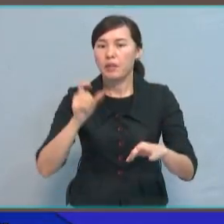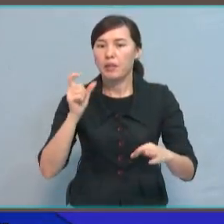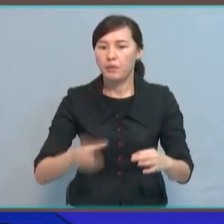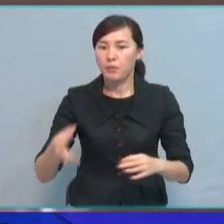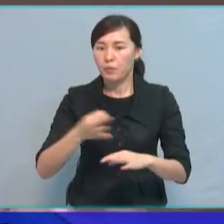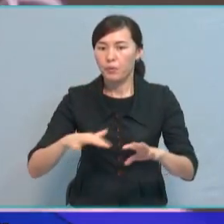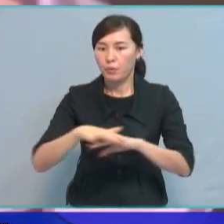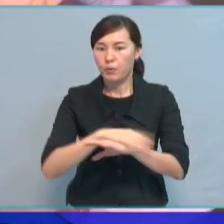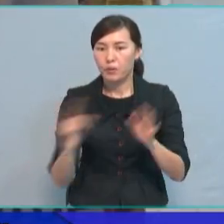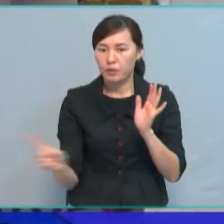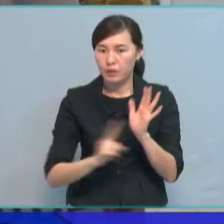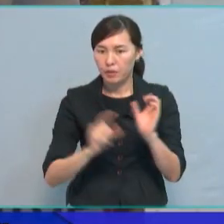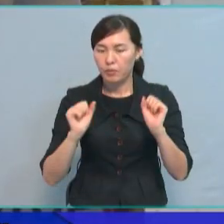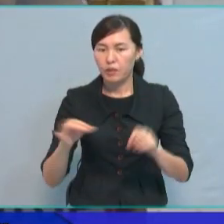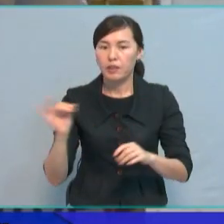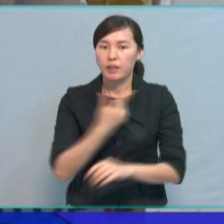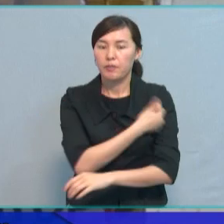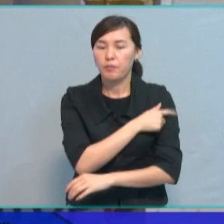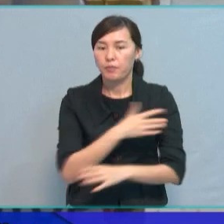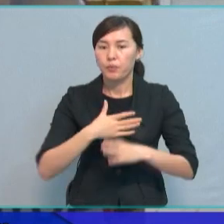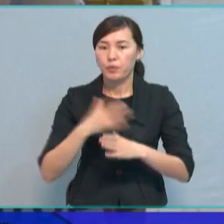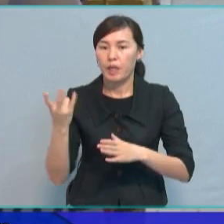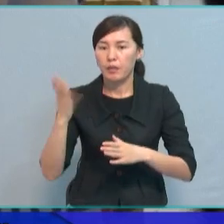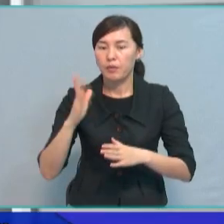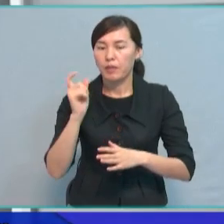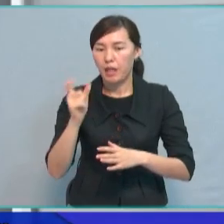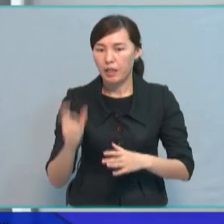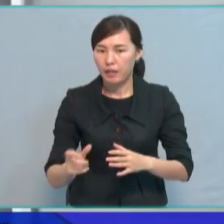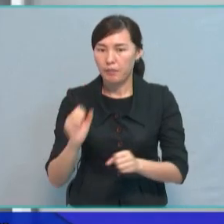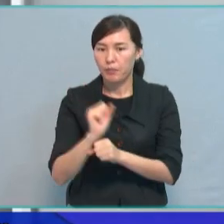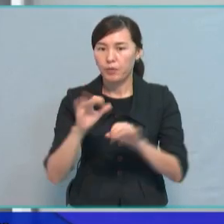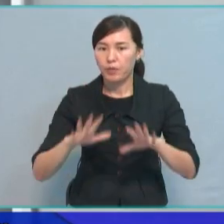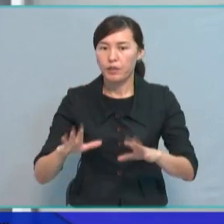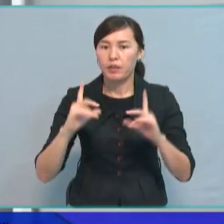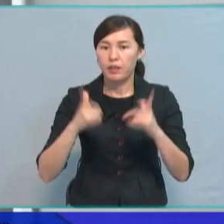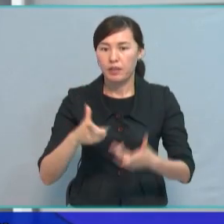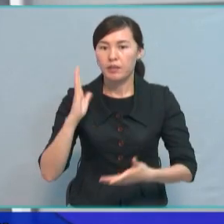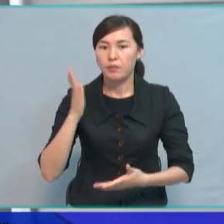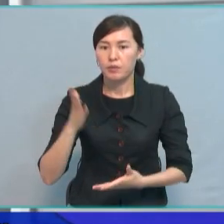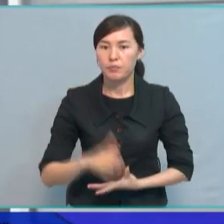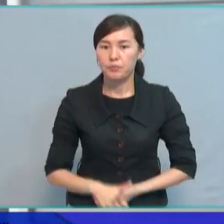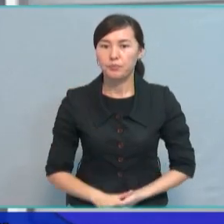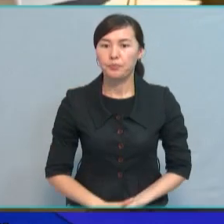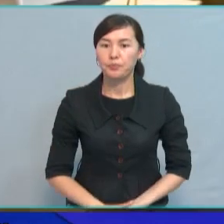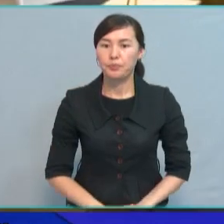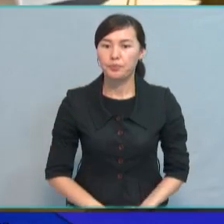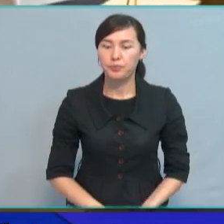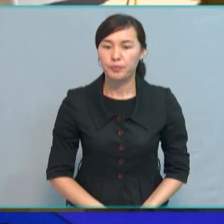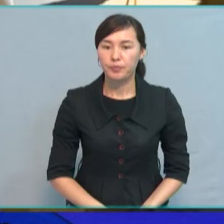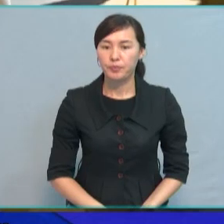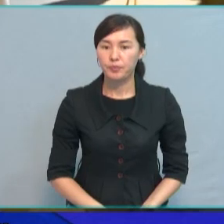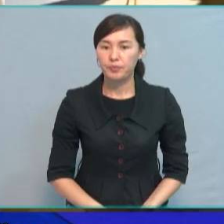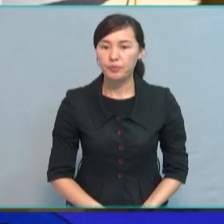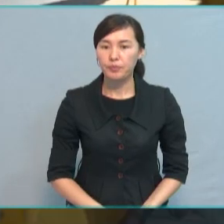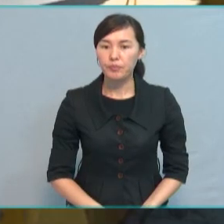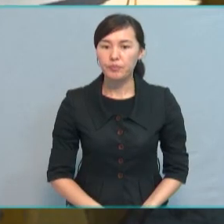облыс аумағына кіріп шыға алады және медициналық қөмек қажет болған азаматтарға бұл ұқпостардың өтуге ұрқсат берілет. Нұрмақын кенжіған Ролан үстемі